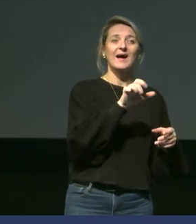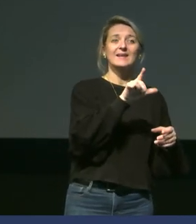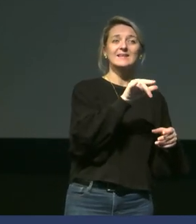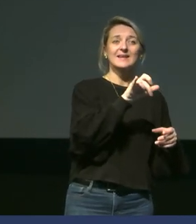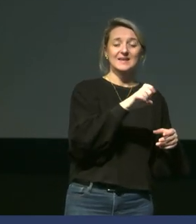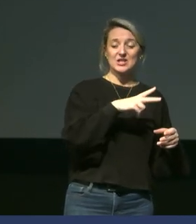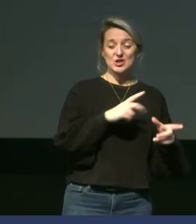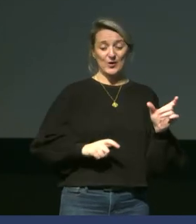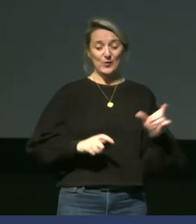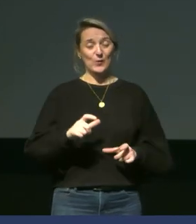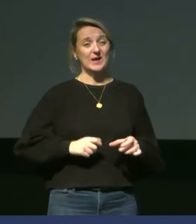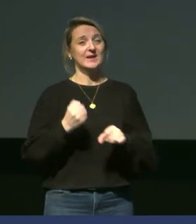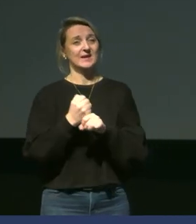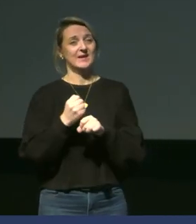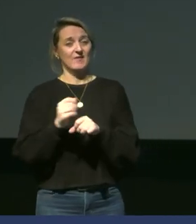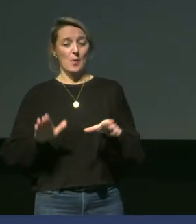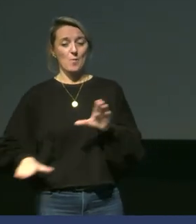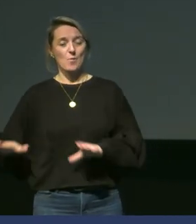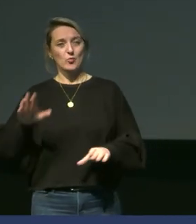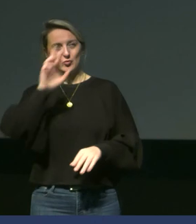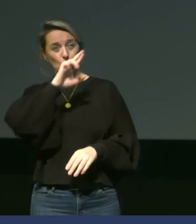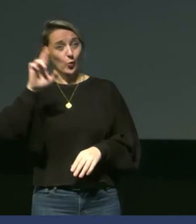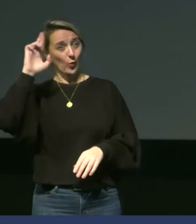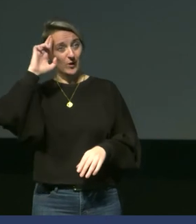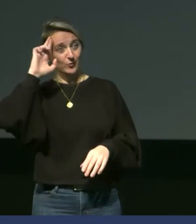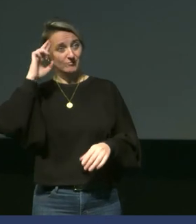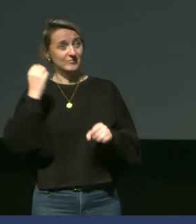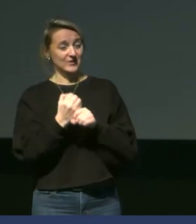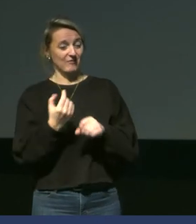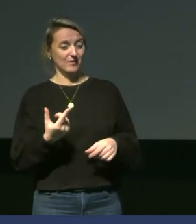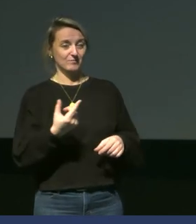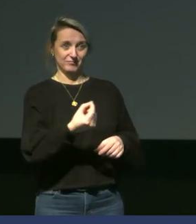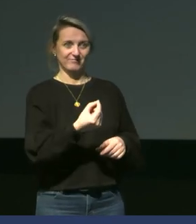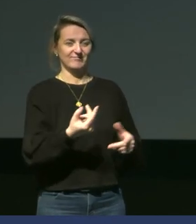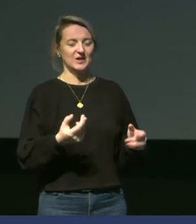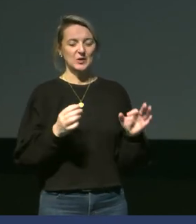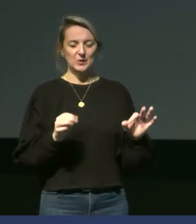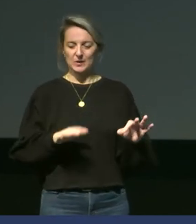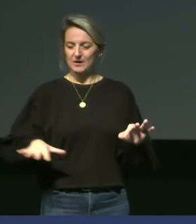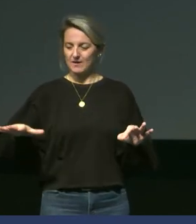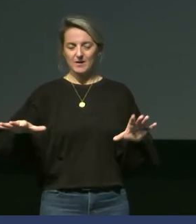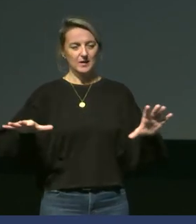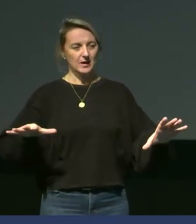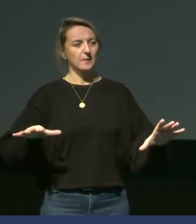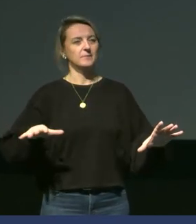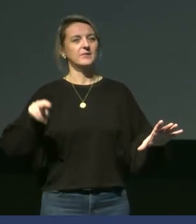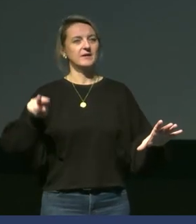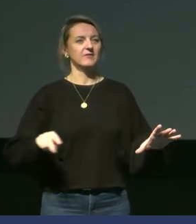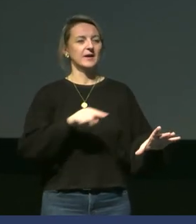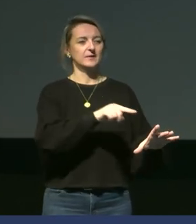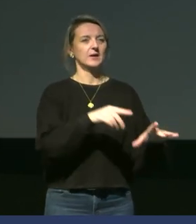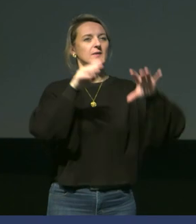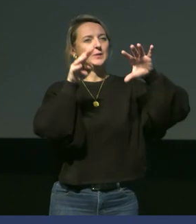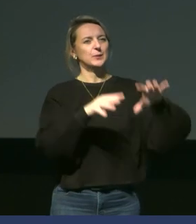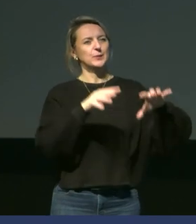les manchots royaux. travaille ensemble. Et ce qui est intéressant, c'est que cette saison, là où en Terre Adélie, on a eu vraiment des précipitations importantes. On a vu les